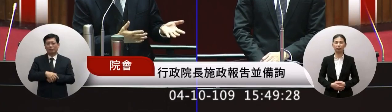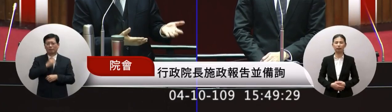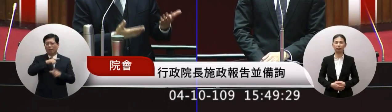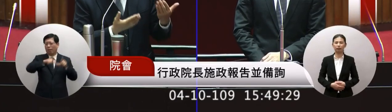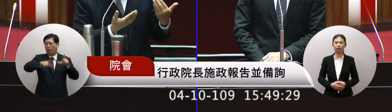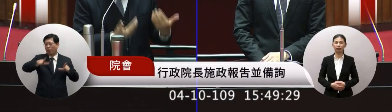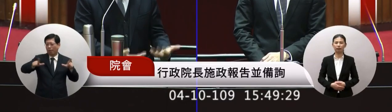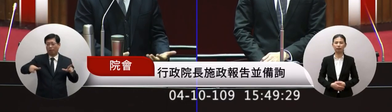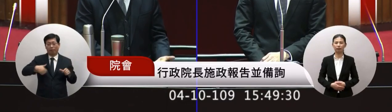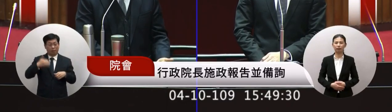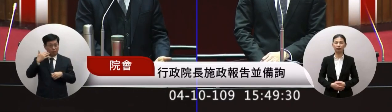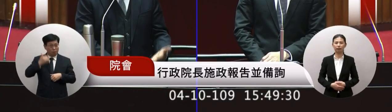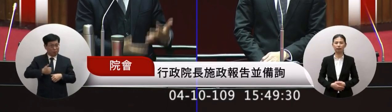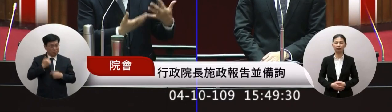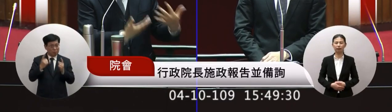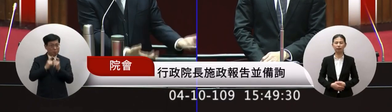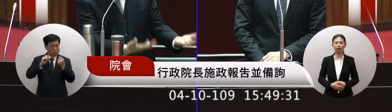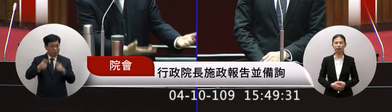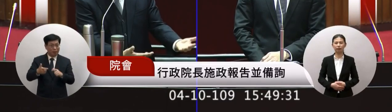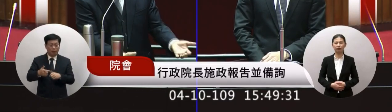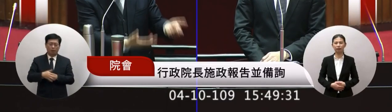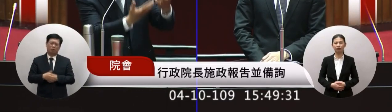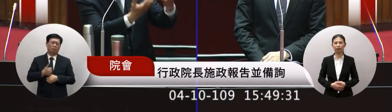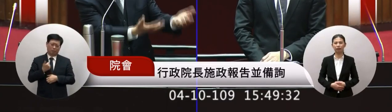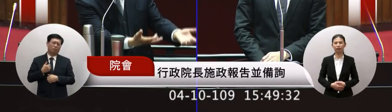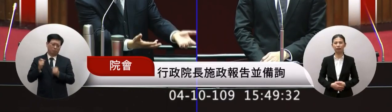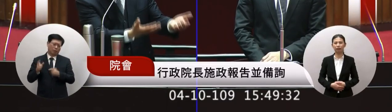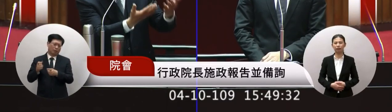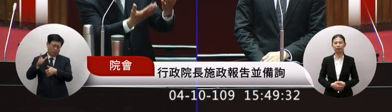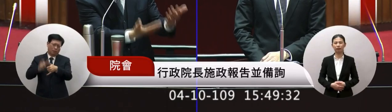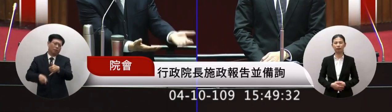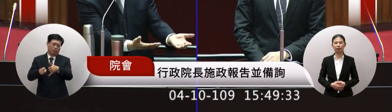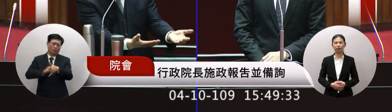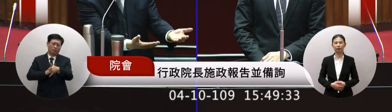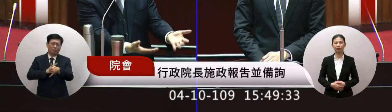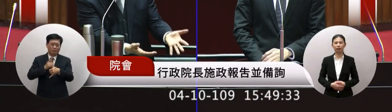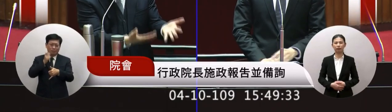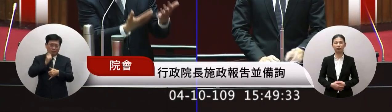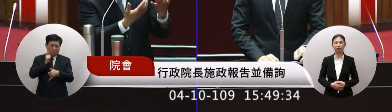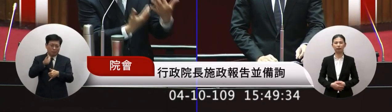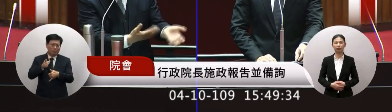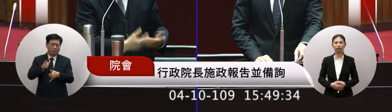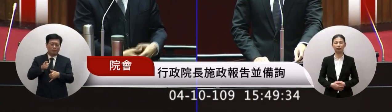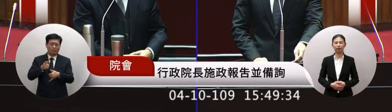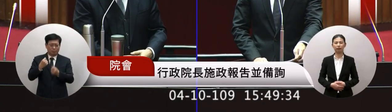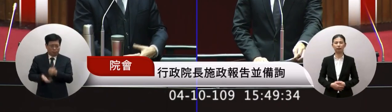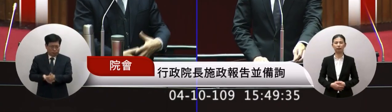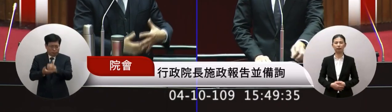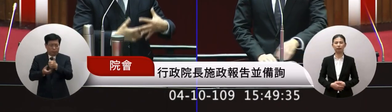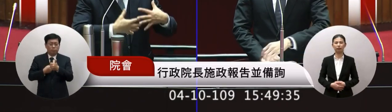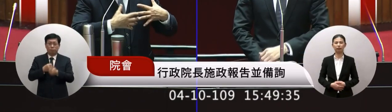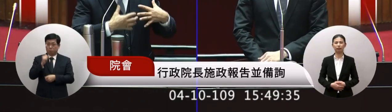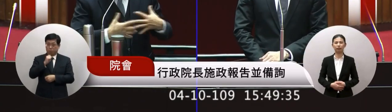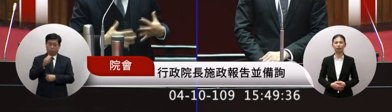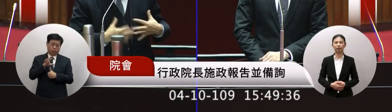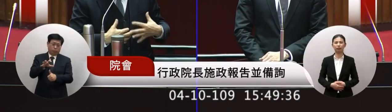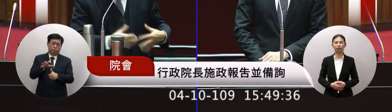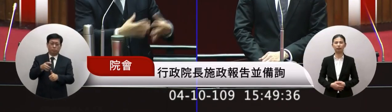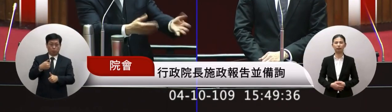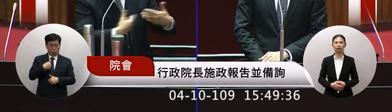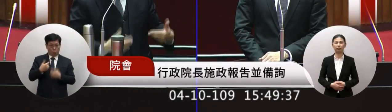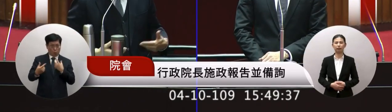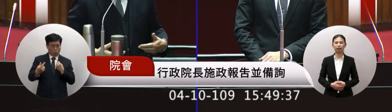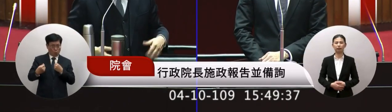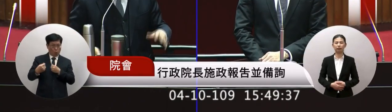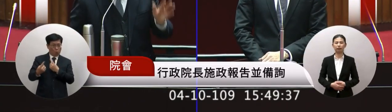一樣人人人人人就這樣我們要做尊重不能說我這樣